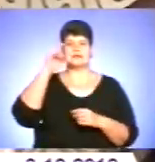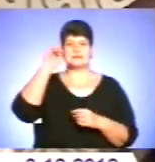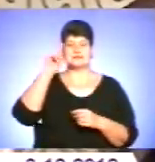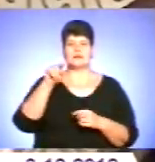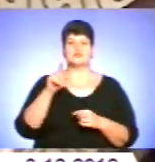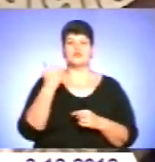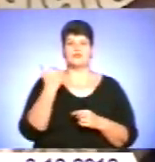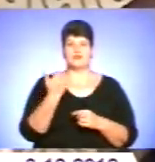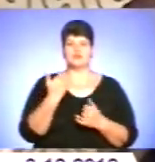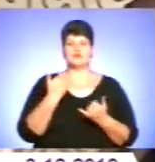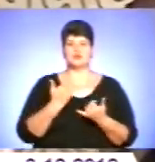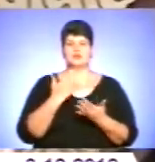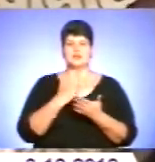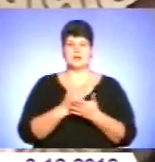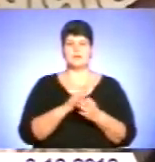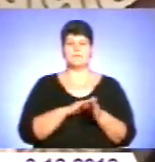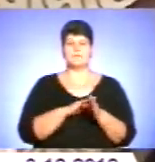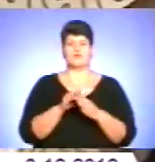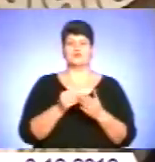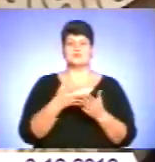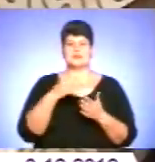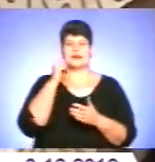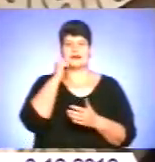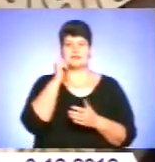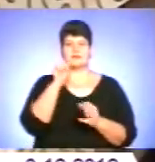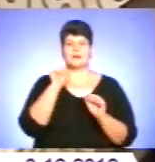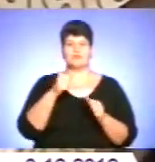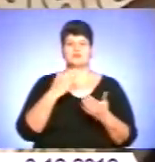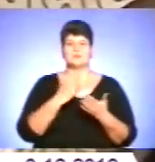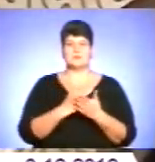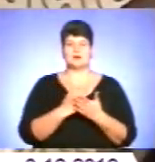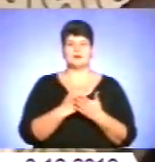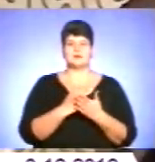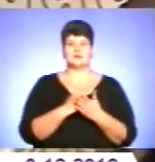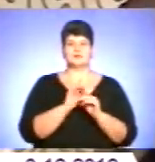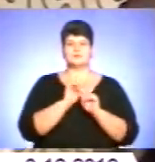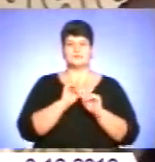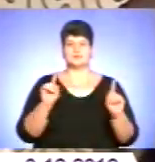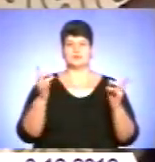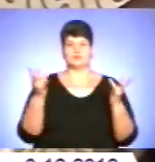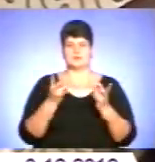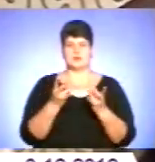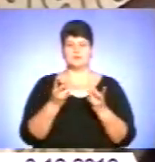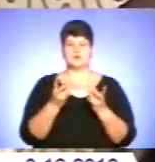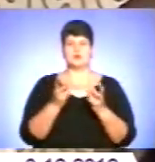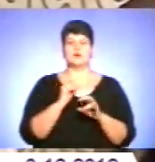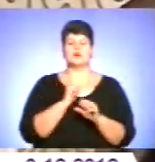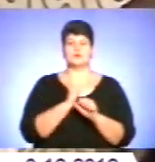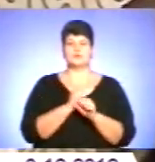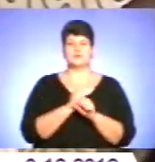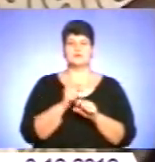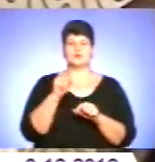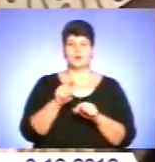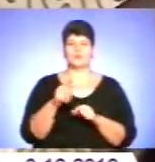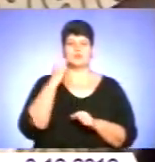що він сьогодні є повноцінним, а завтра може мати так само якусь особливу потребу. І робив такого роду